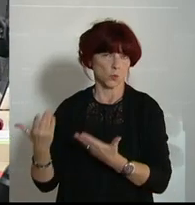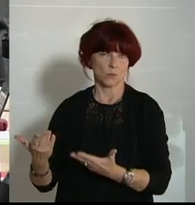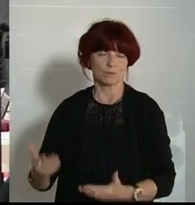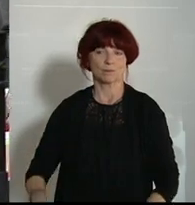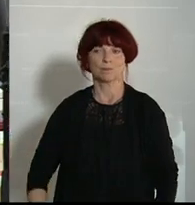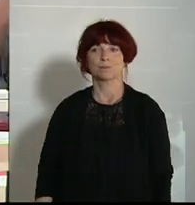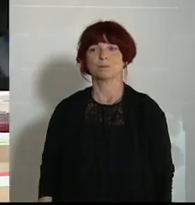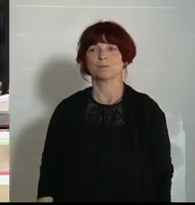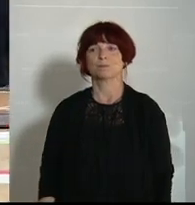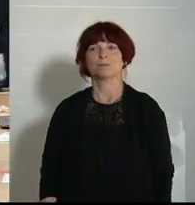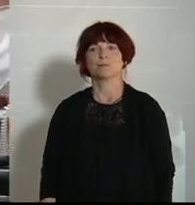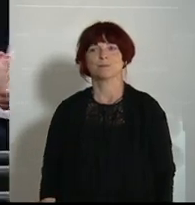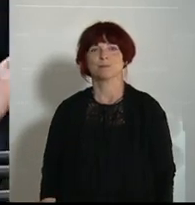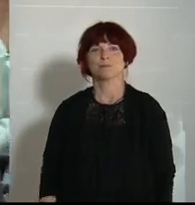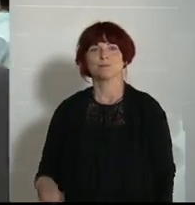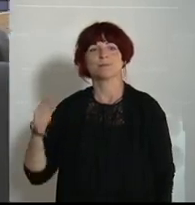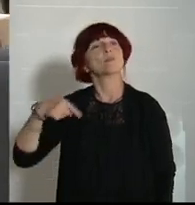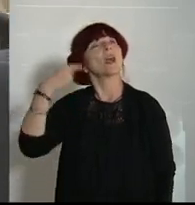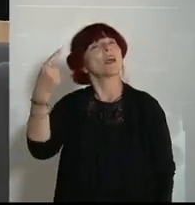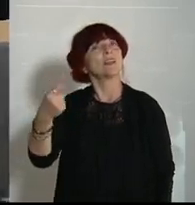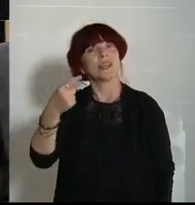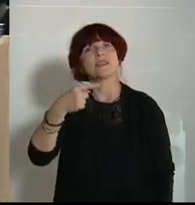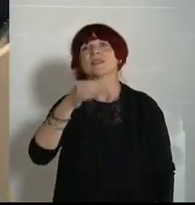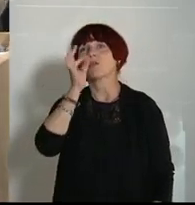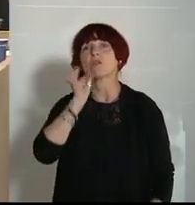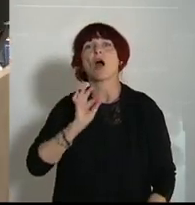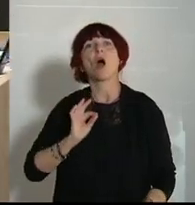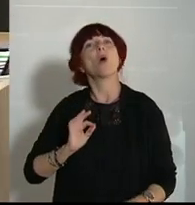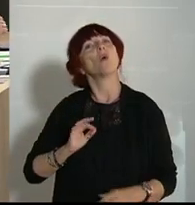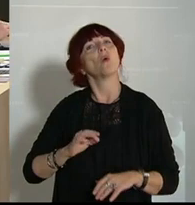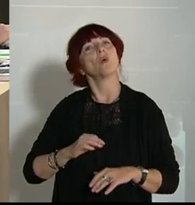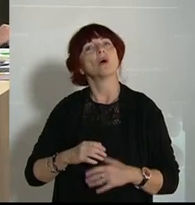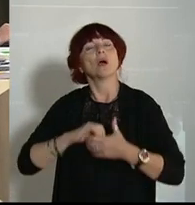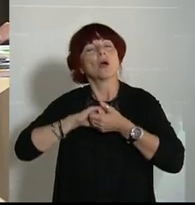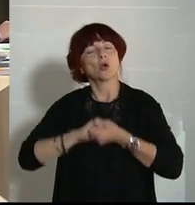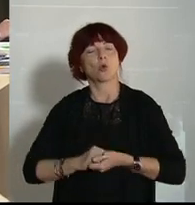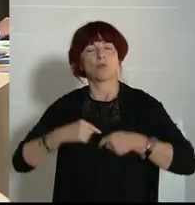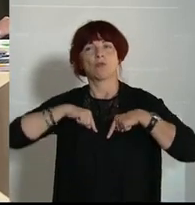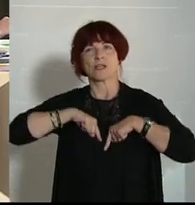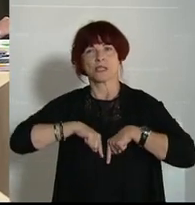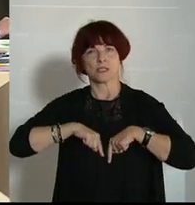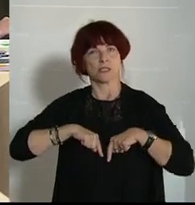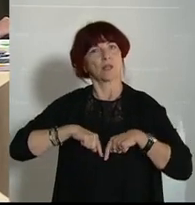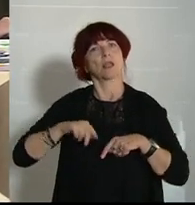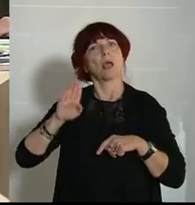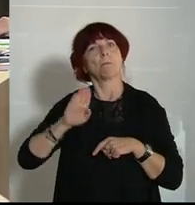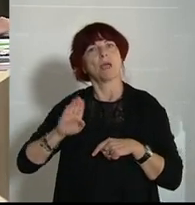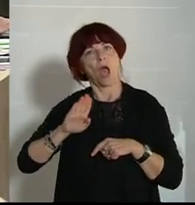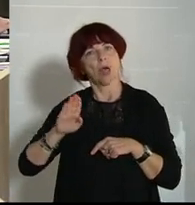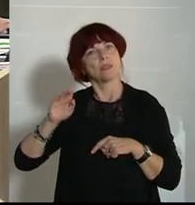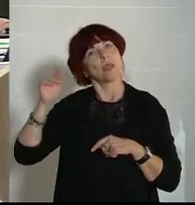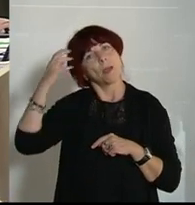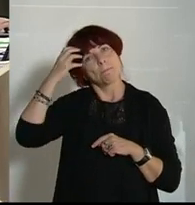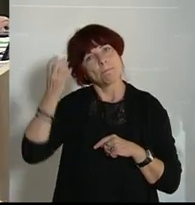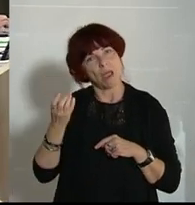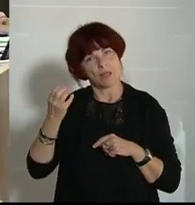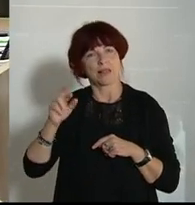Ernst Tschitschitsch verwendet ihre fünf Minuten Redezeit zu einer einzigen Kritik an den Freiheitlichen. Beate Meindl-Reisinger, die Chefin